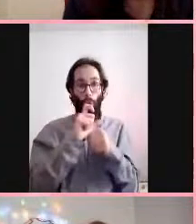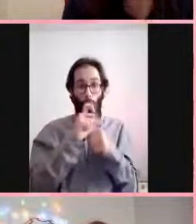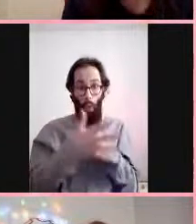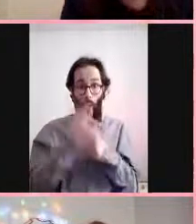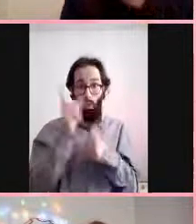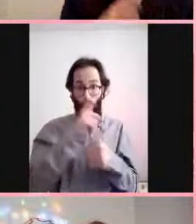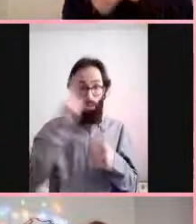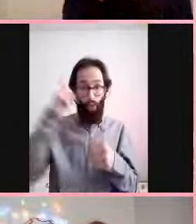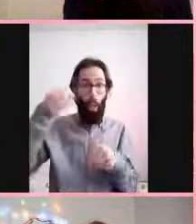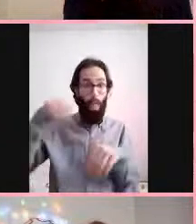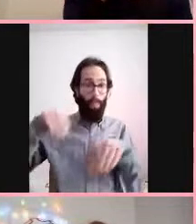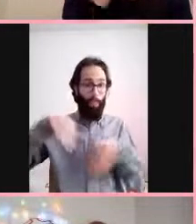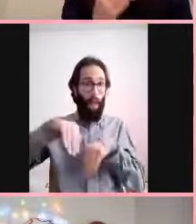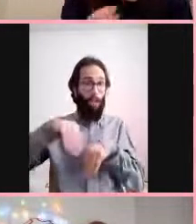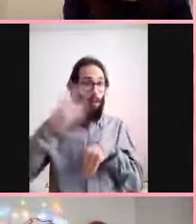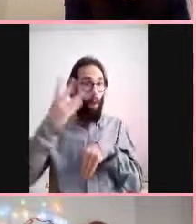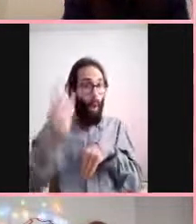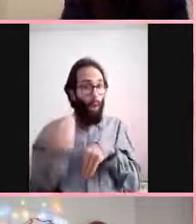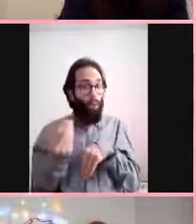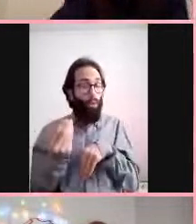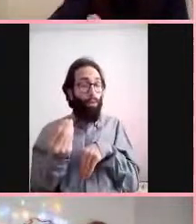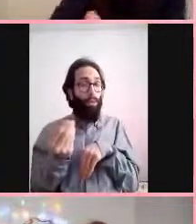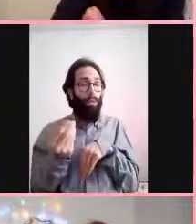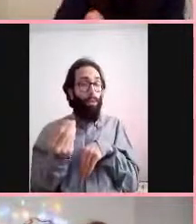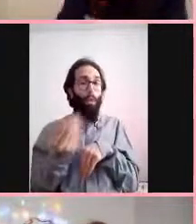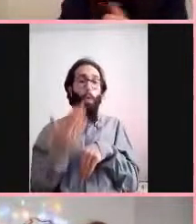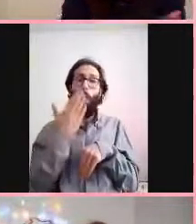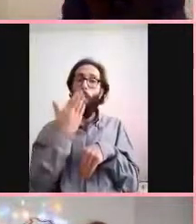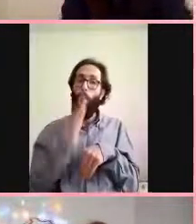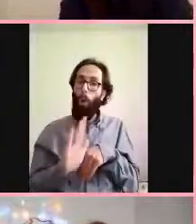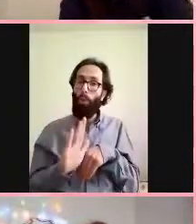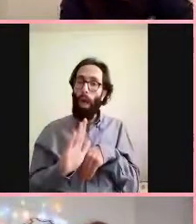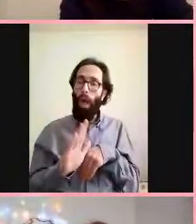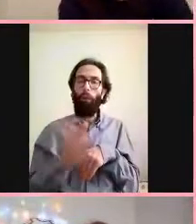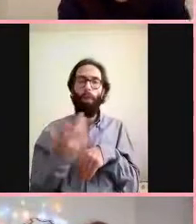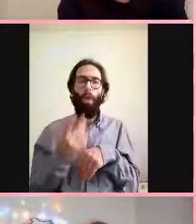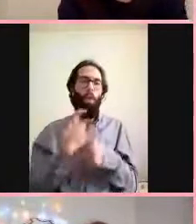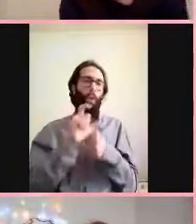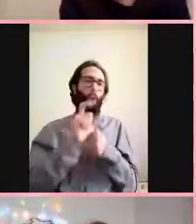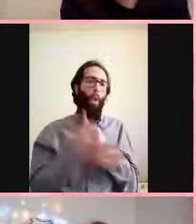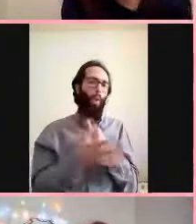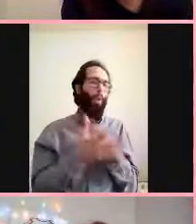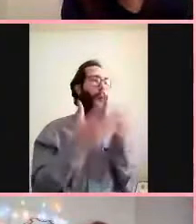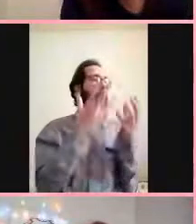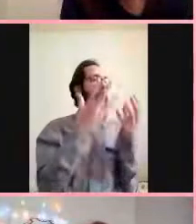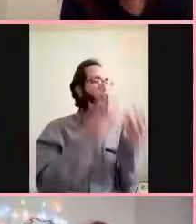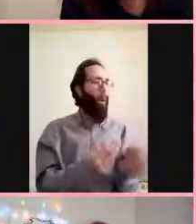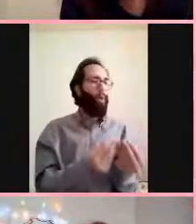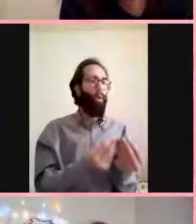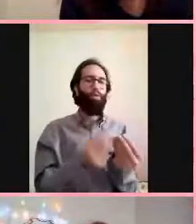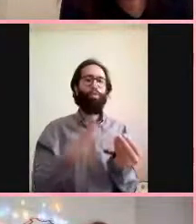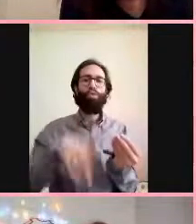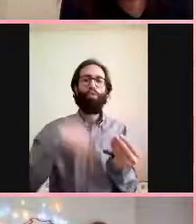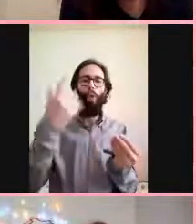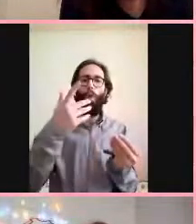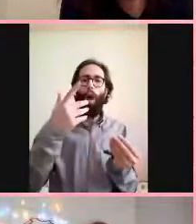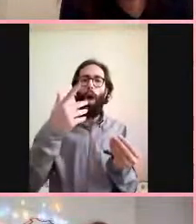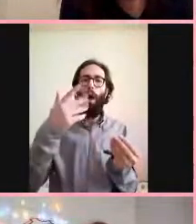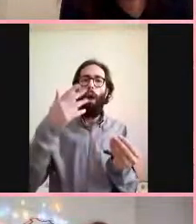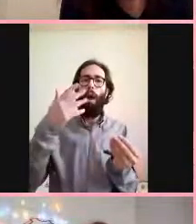bir hasta banyoda takılıp düştüyse beynine hasar geldiyse o